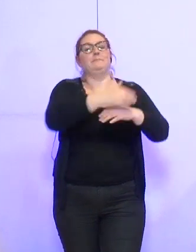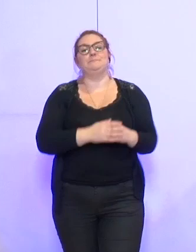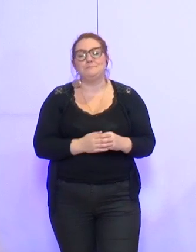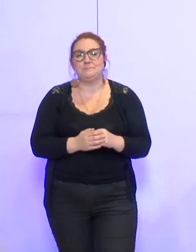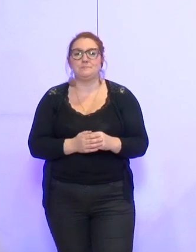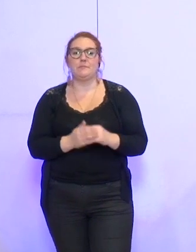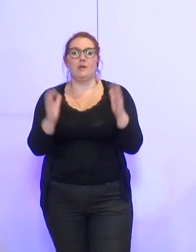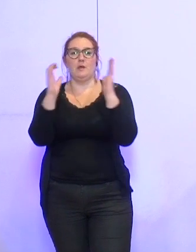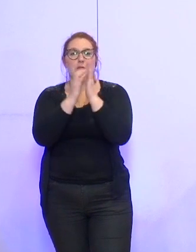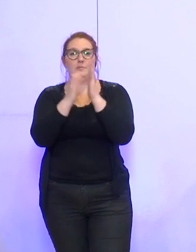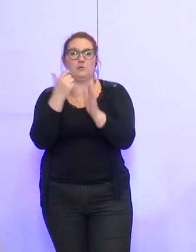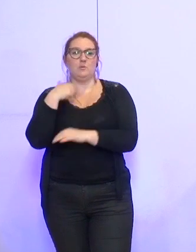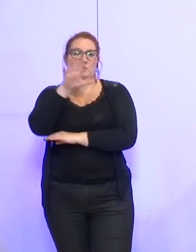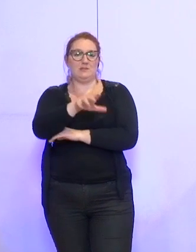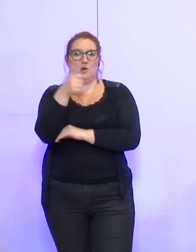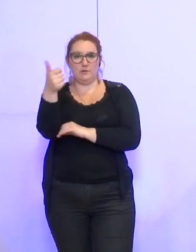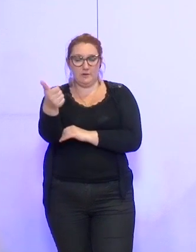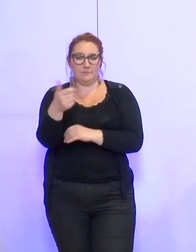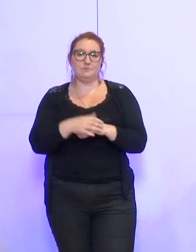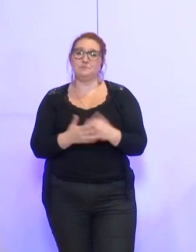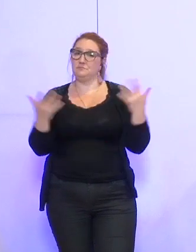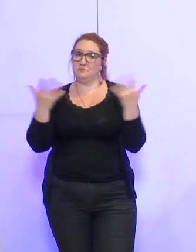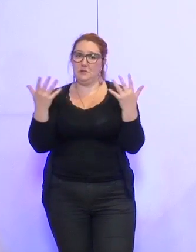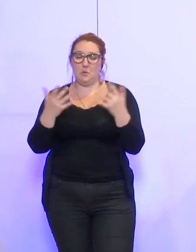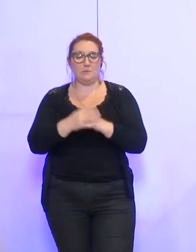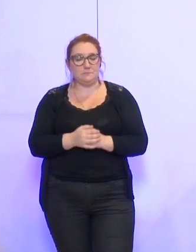La délibération numéro 51. Il s'agit de désignation.